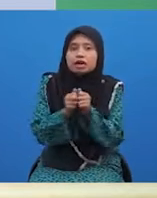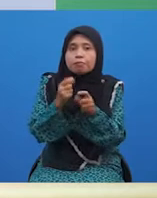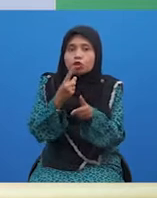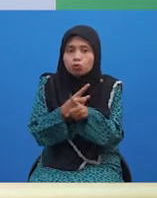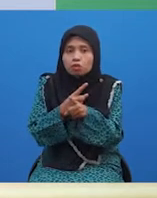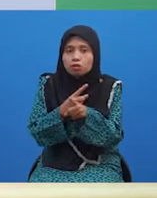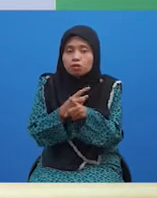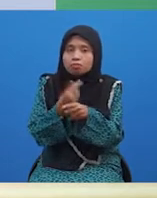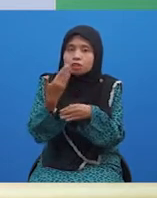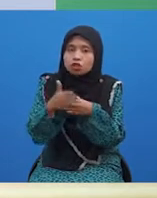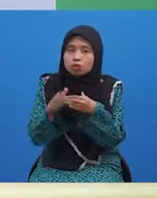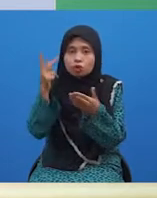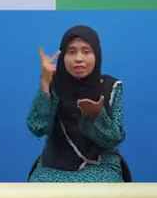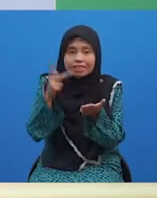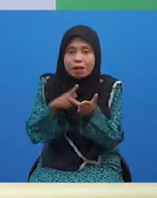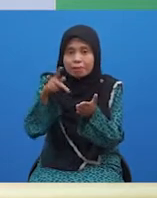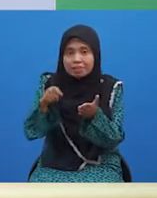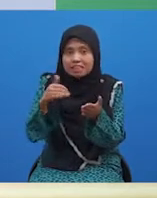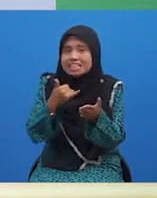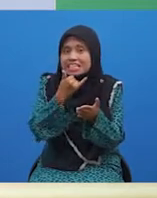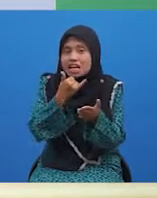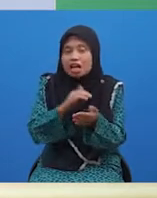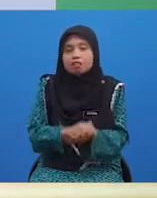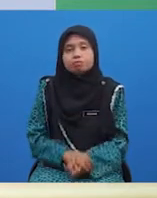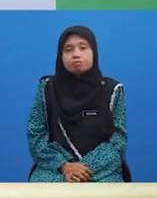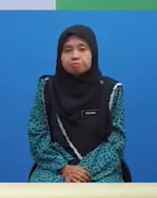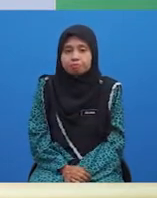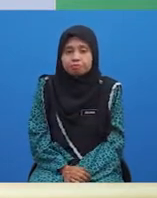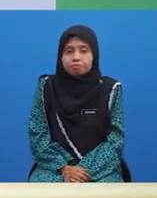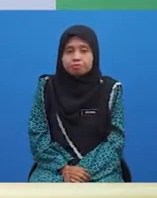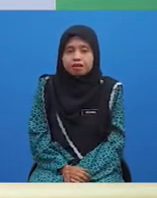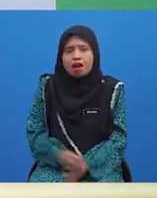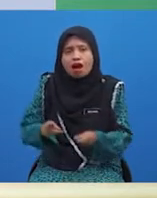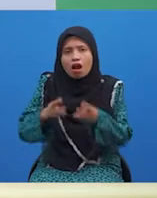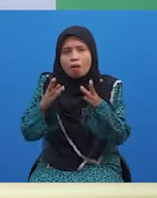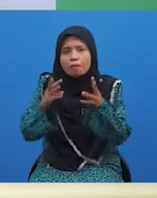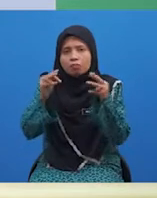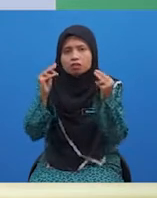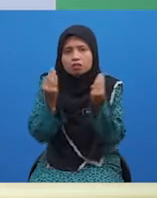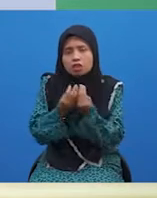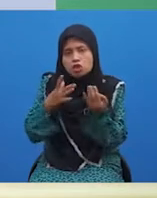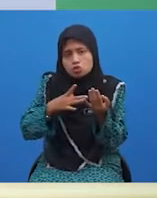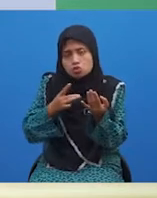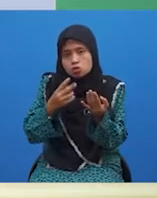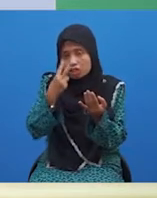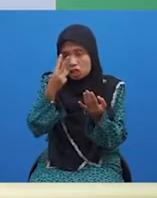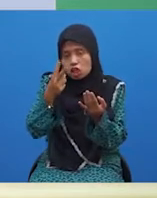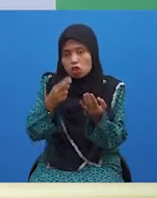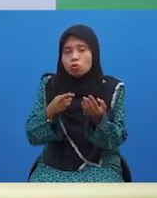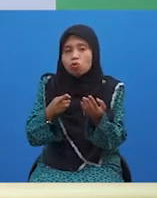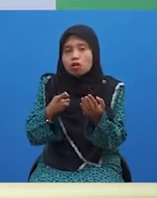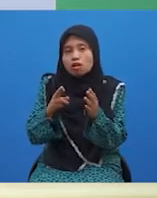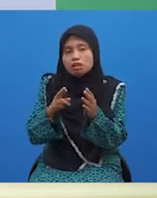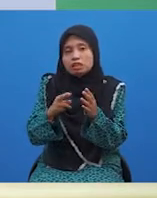teliti dan kenalpasti kesalahan tersebut. Ramai masyarakat suka menonton